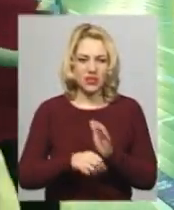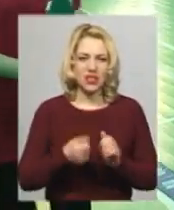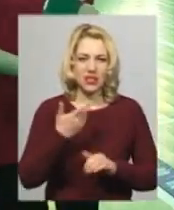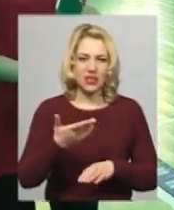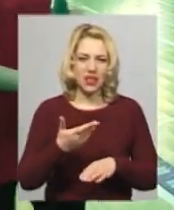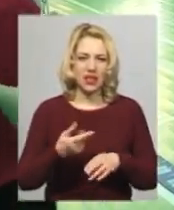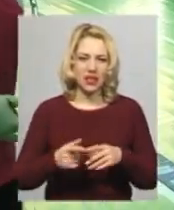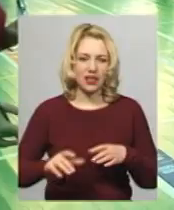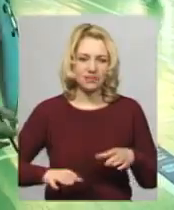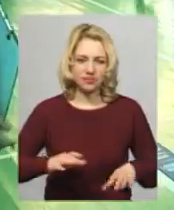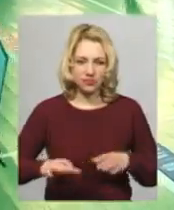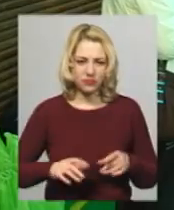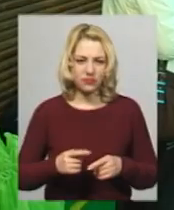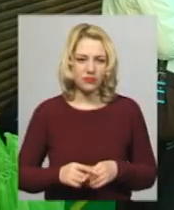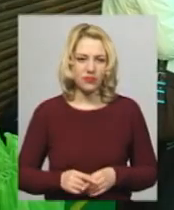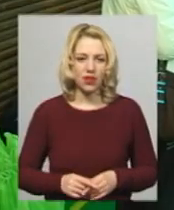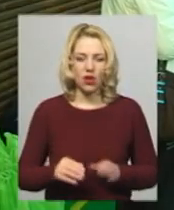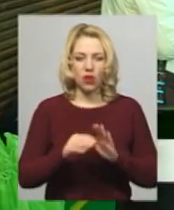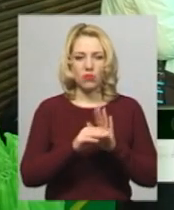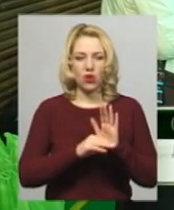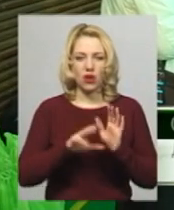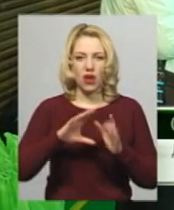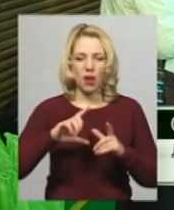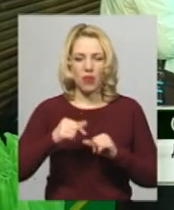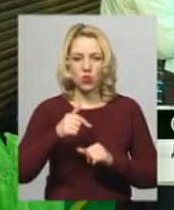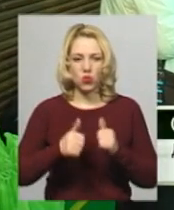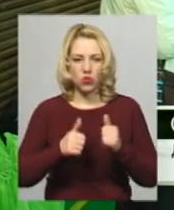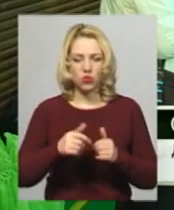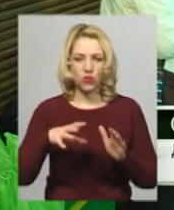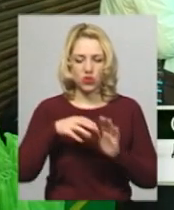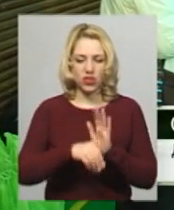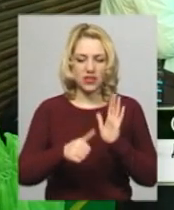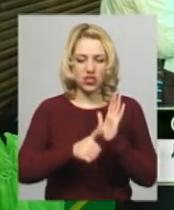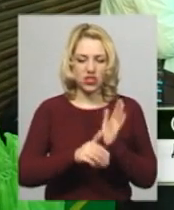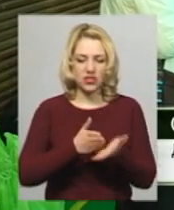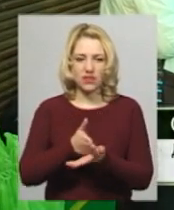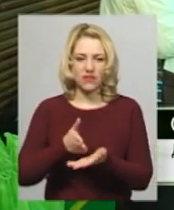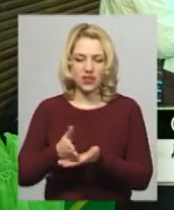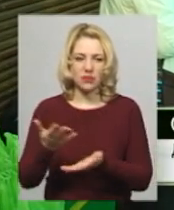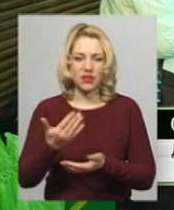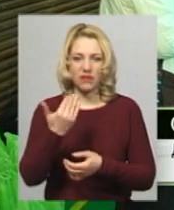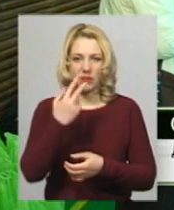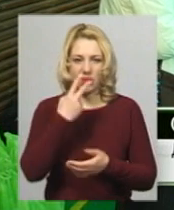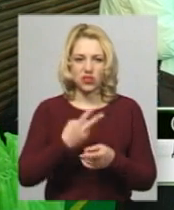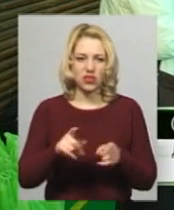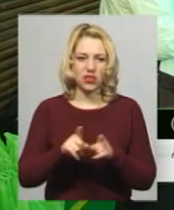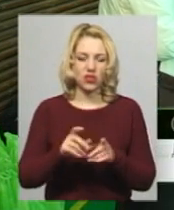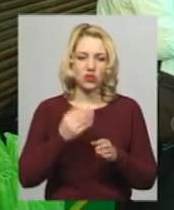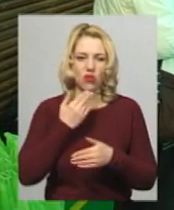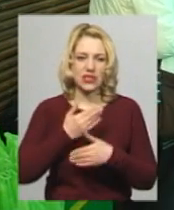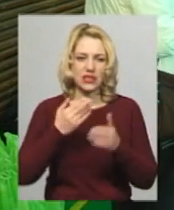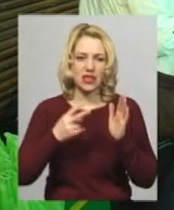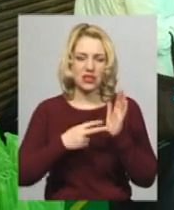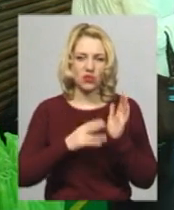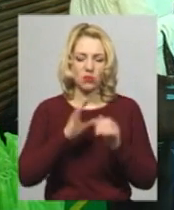роботі зі смітопідлітками Олексій Янчук. В програму туру включаються шість видів, які ви бачили, і також останні сьоми вид –